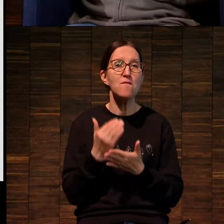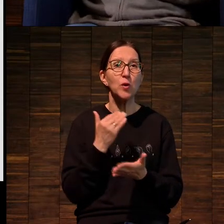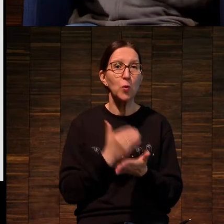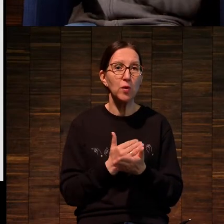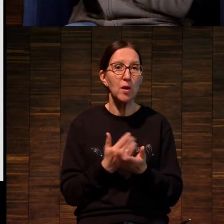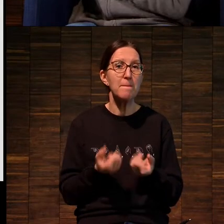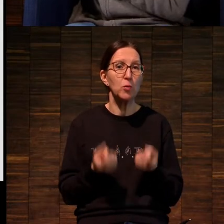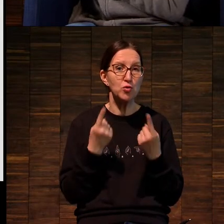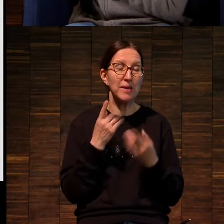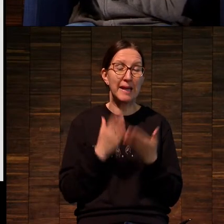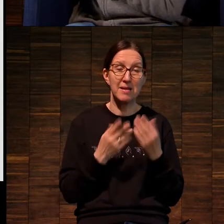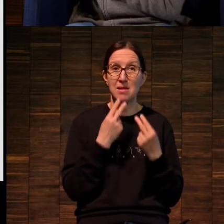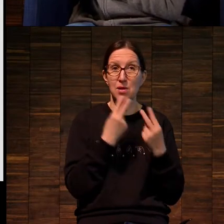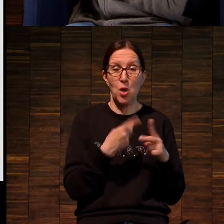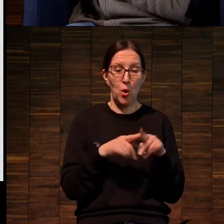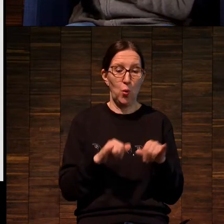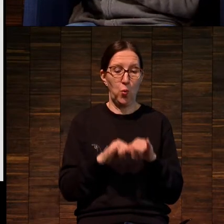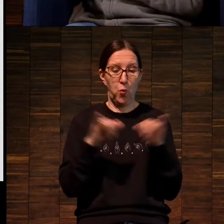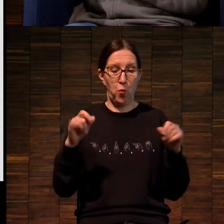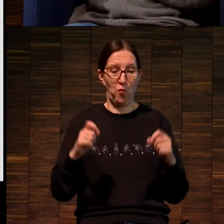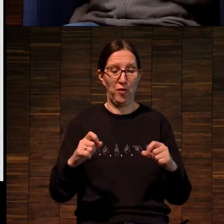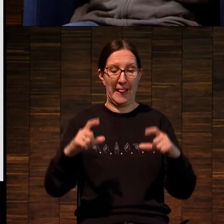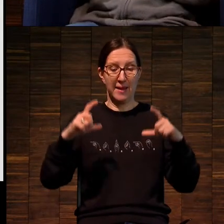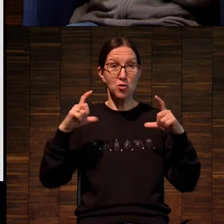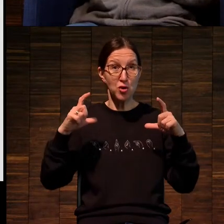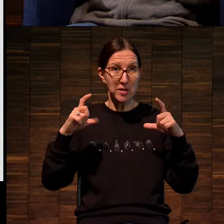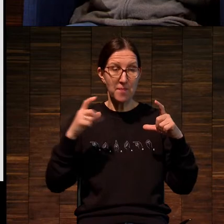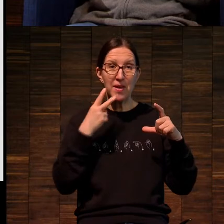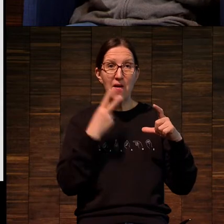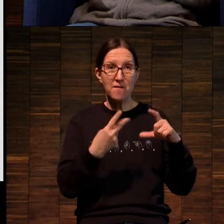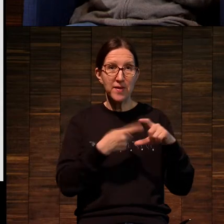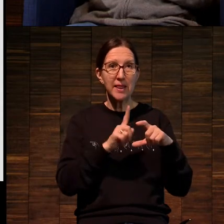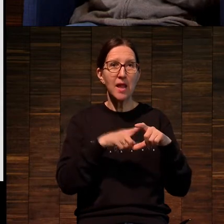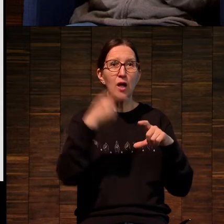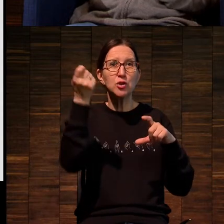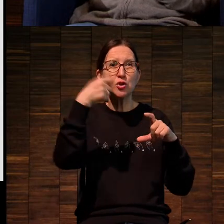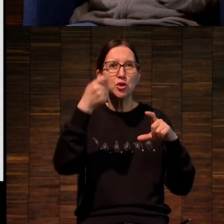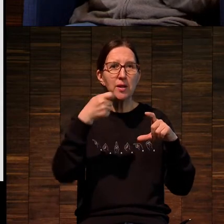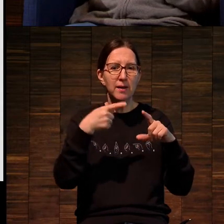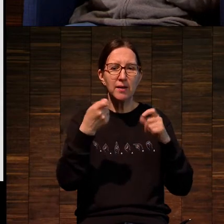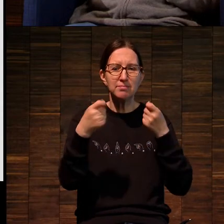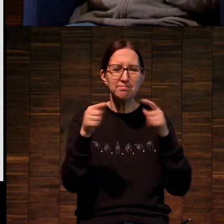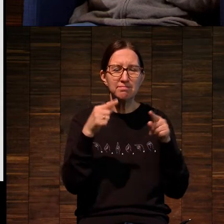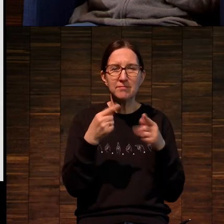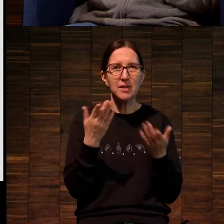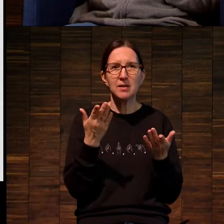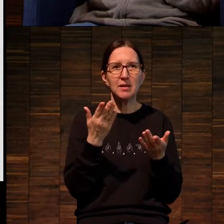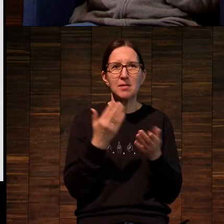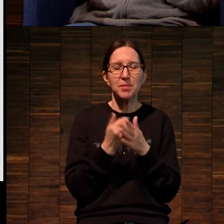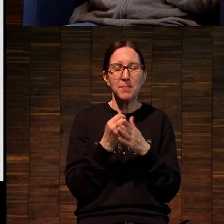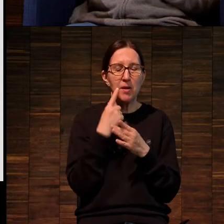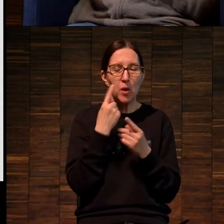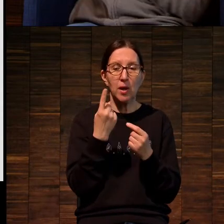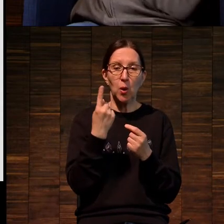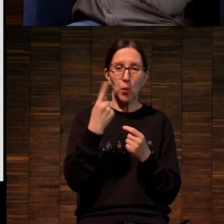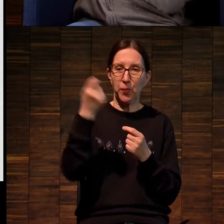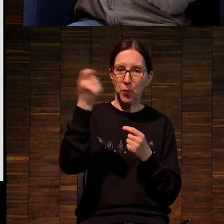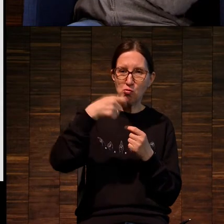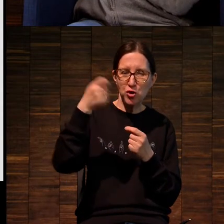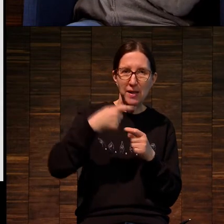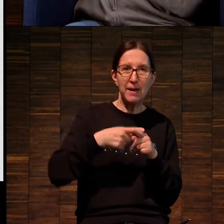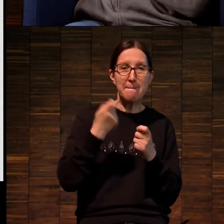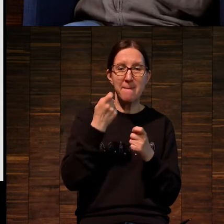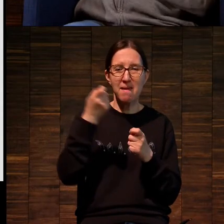Вот здесь если увеличить, то видно, что толщина штриха, она различается там, наверное, в порядок. Потому что